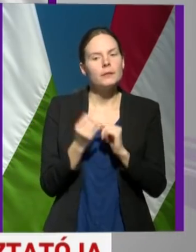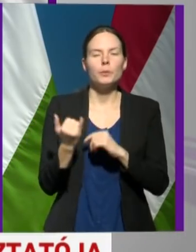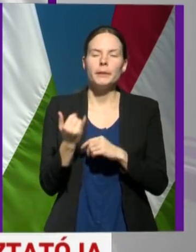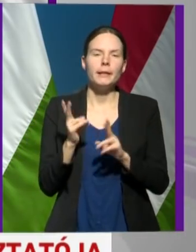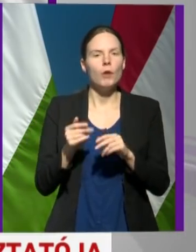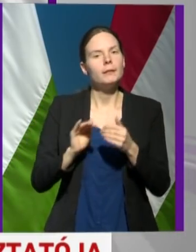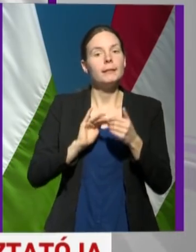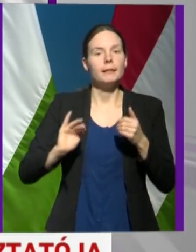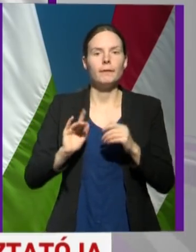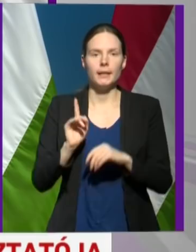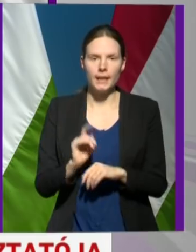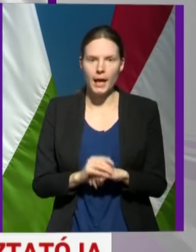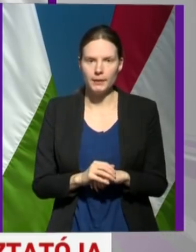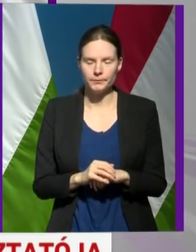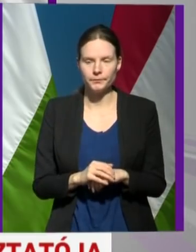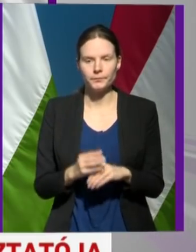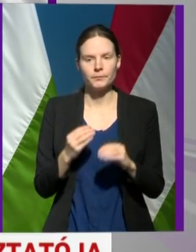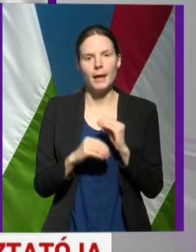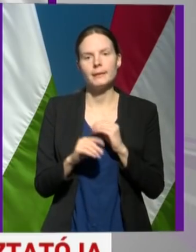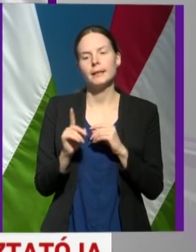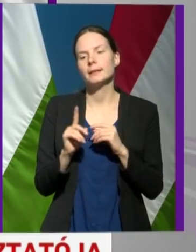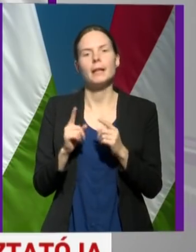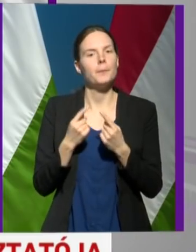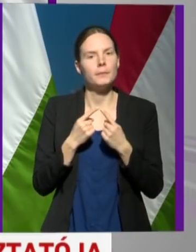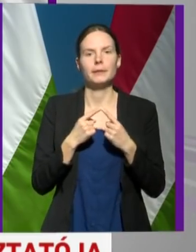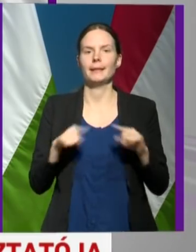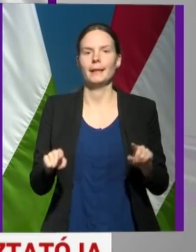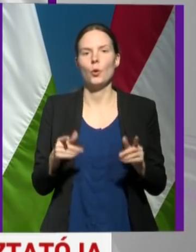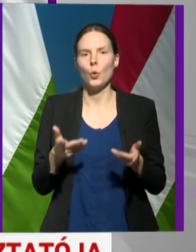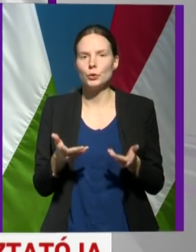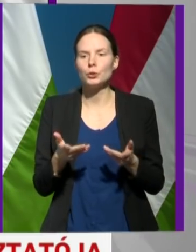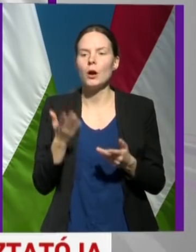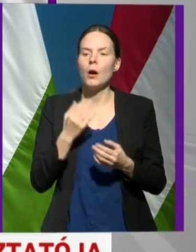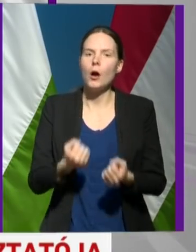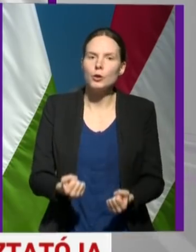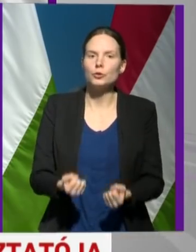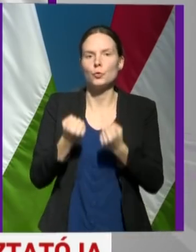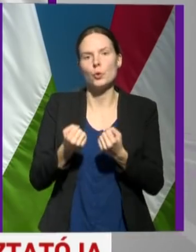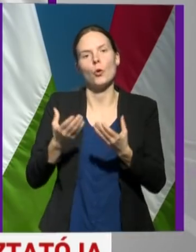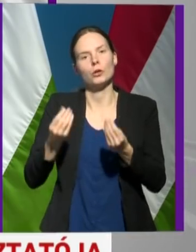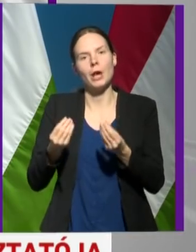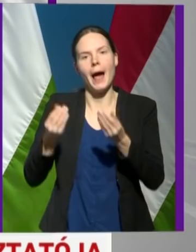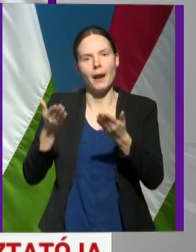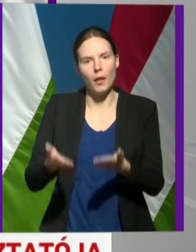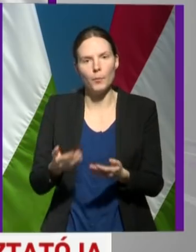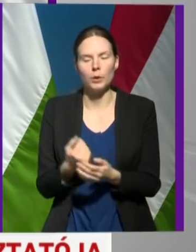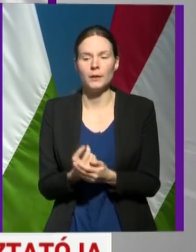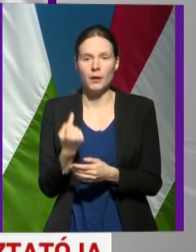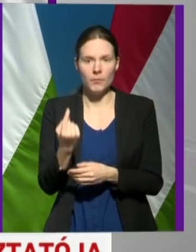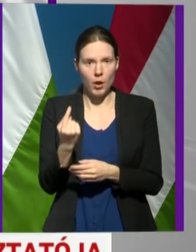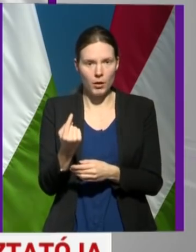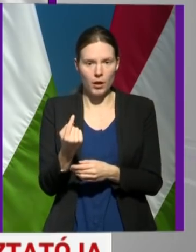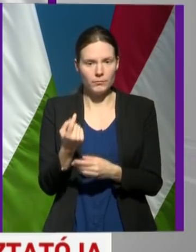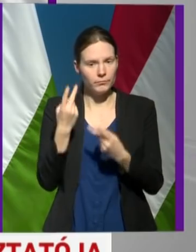vannak kivételek, ezért nem tilos a súlyos állapotú, önmagát ellátni nem